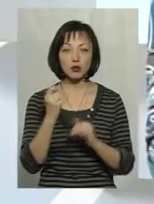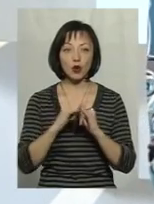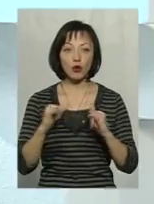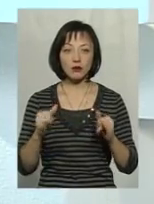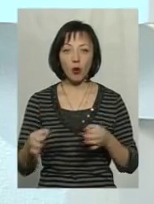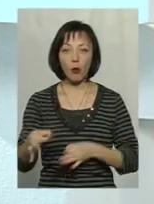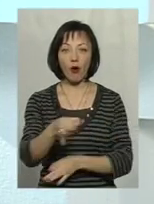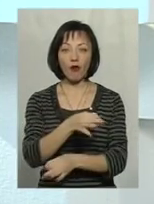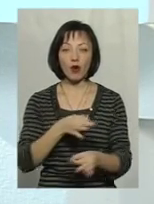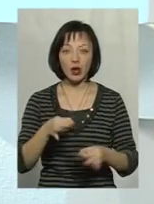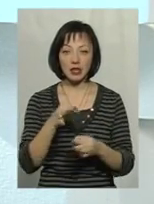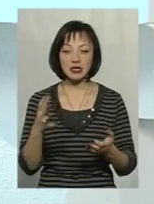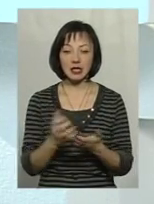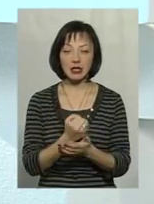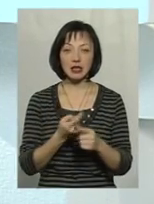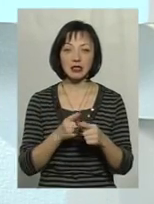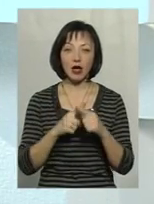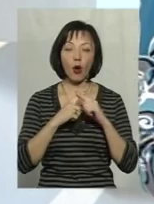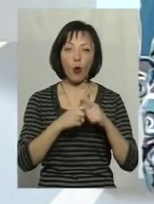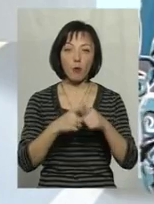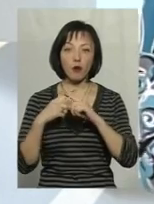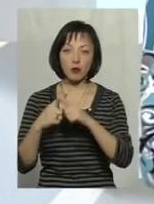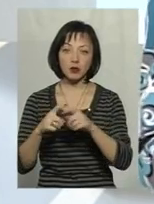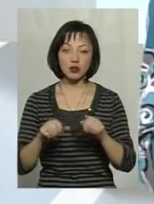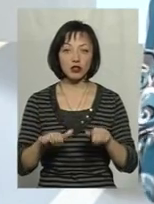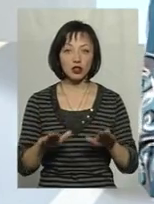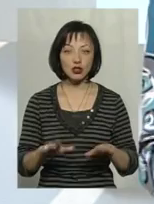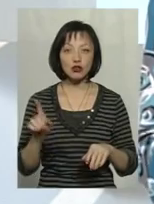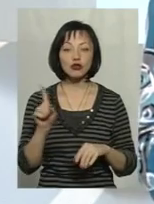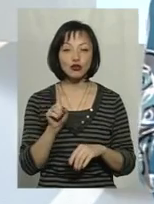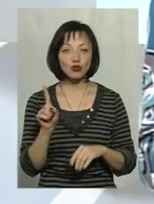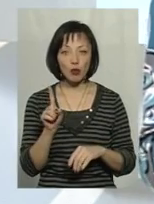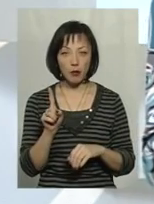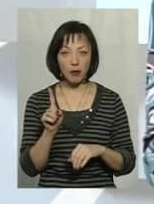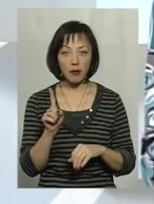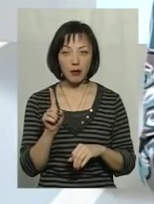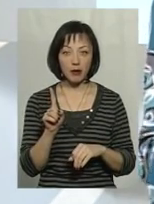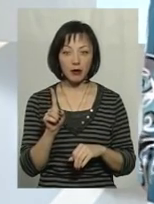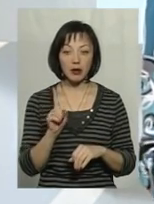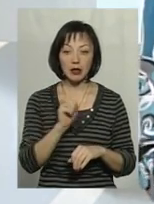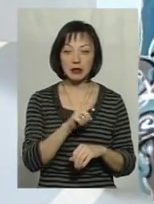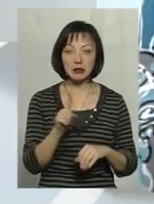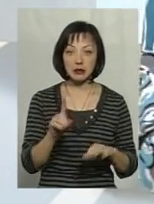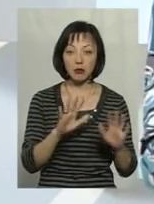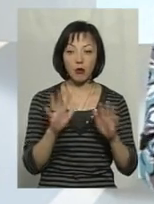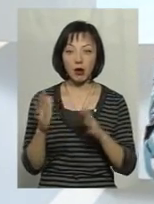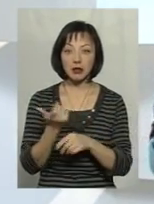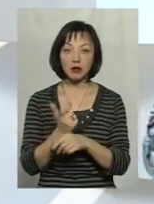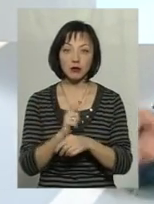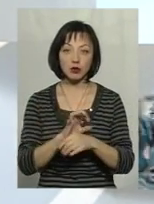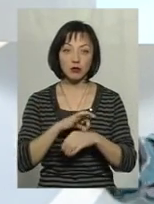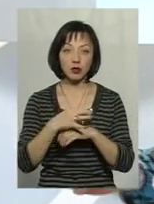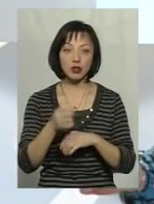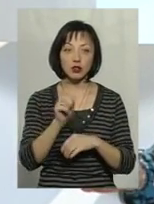обговорити і знайти оте компромісне рішення, щоб, принаймні, ті моменти, які найбільше болять,